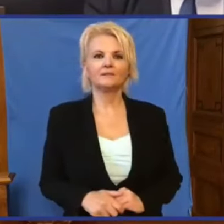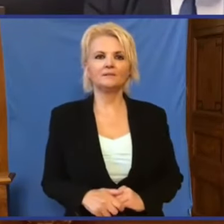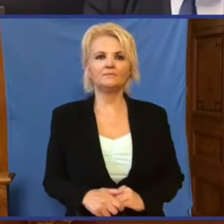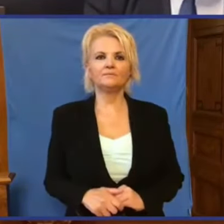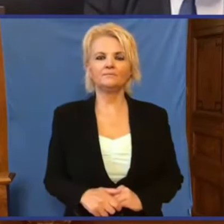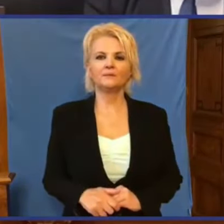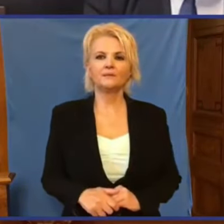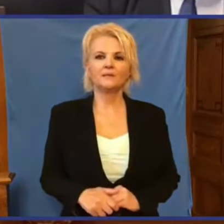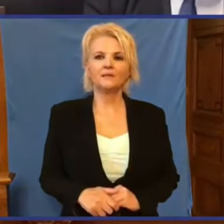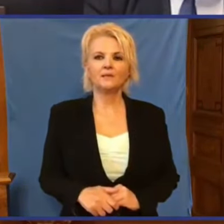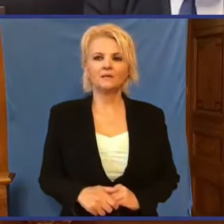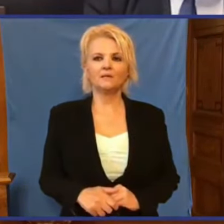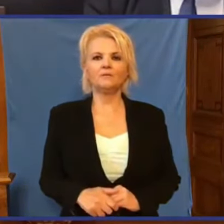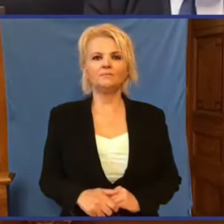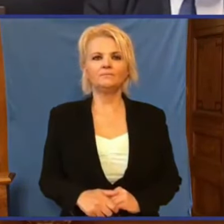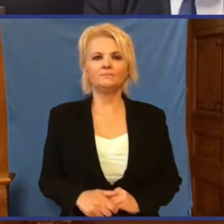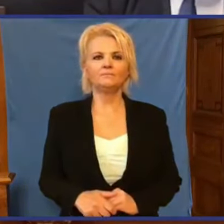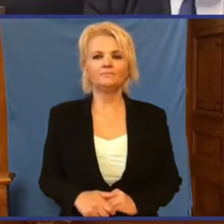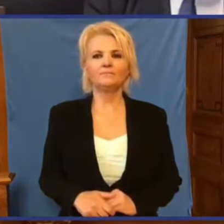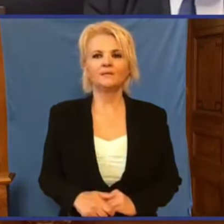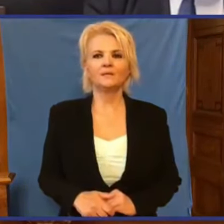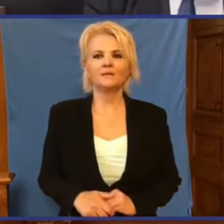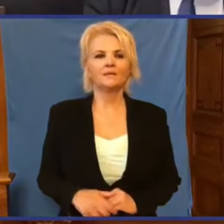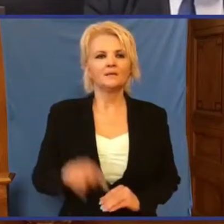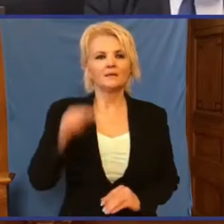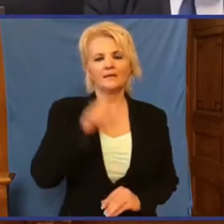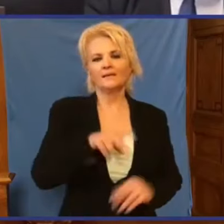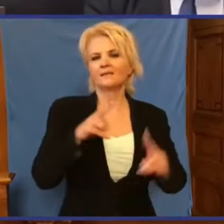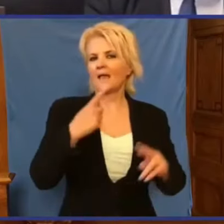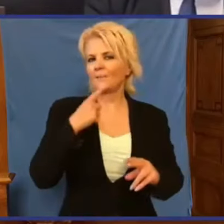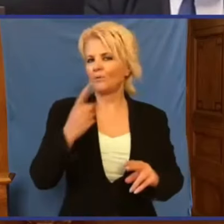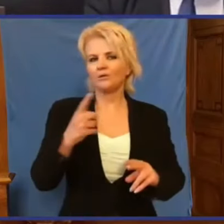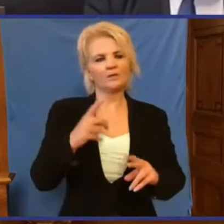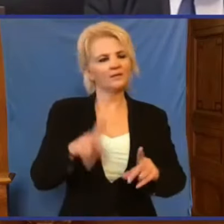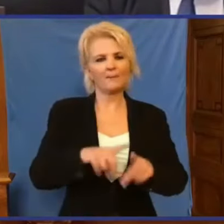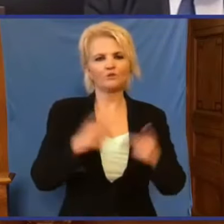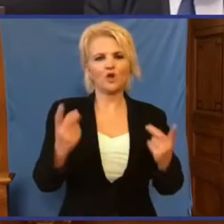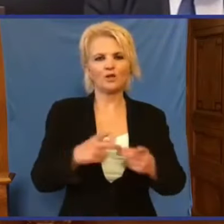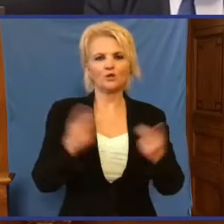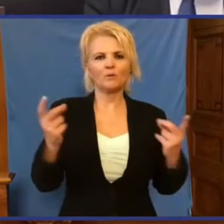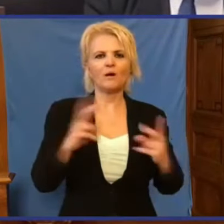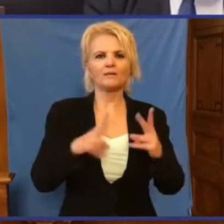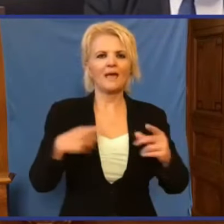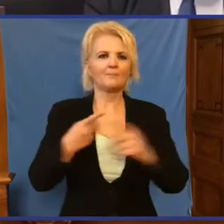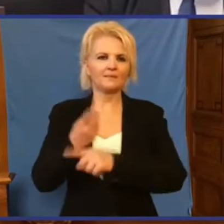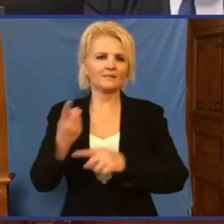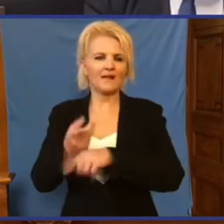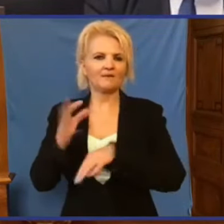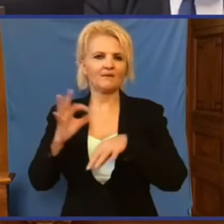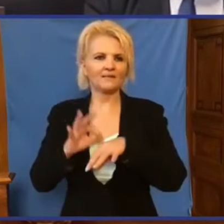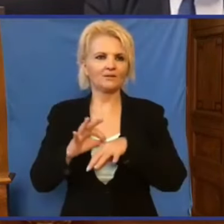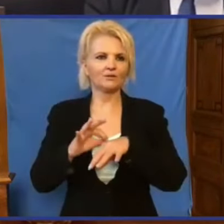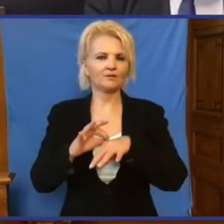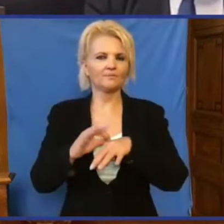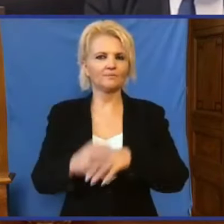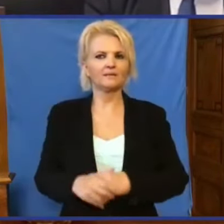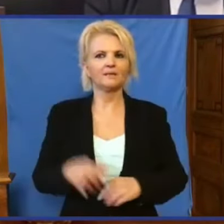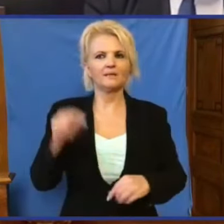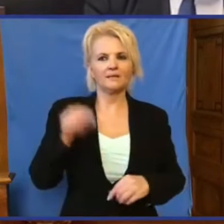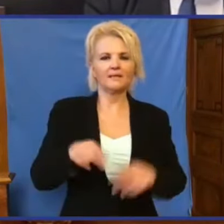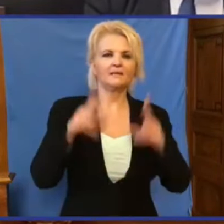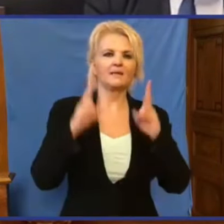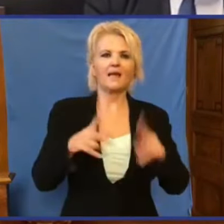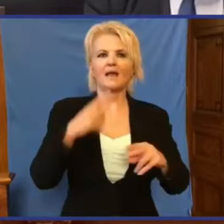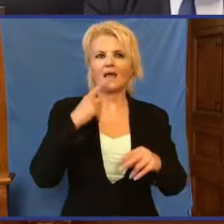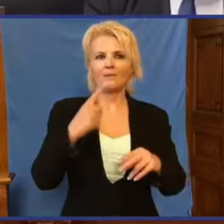Jó, tehát akkor tessék itt jelezni, ez itt a módja, és itt a helye, nem a Fidesz sajtóban üzengetni és mocskolni a vezetését alakó partnak, hanem tessék